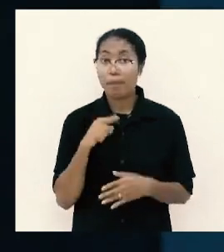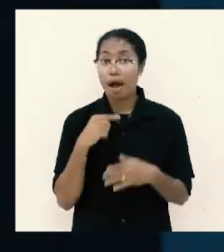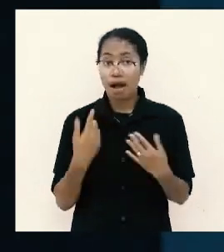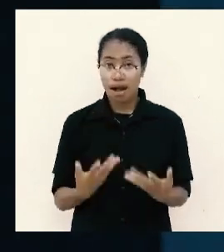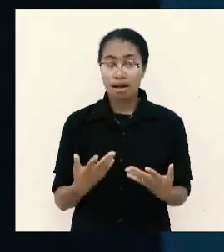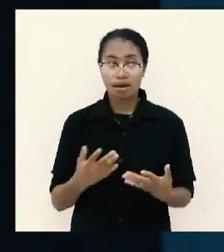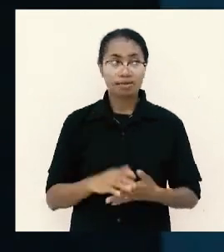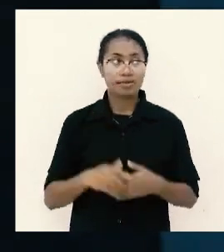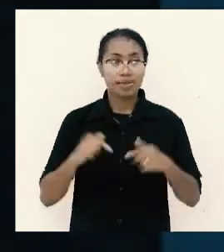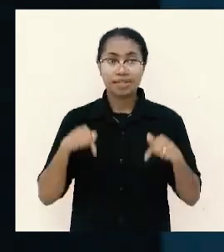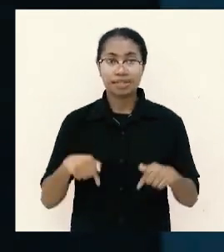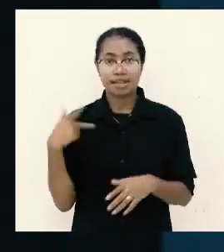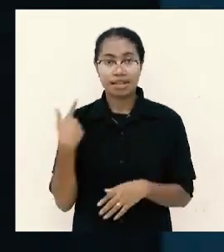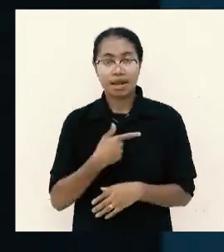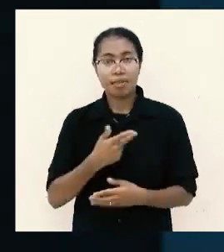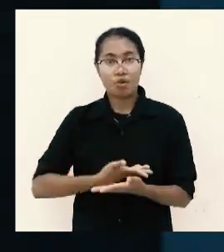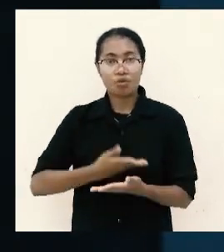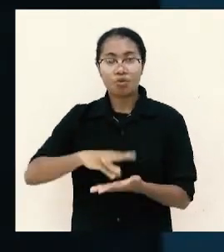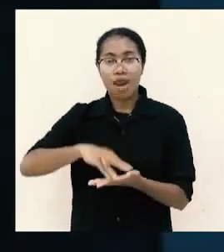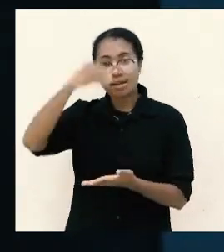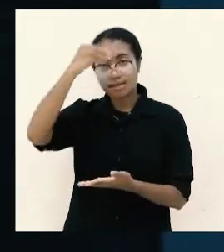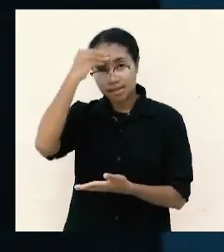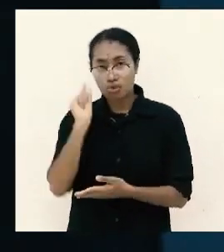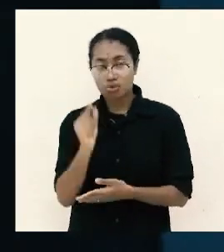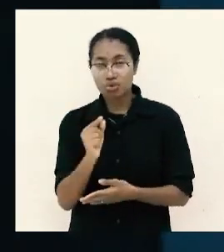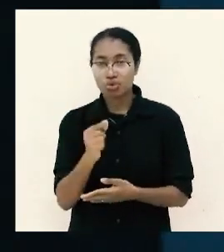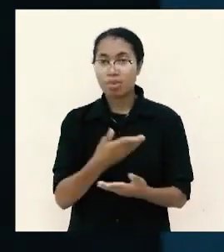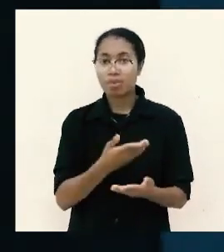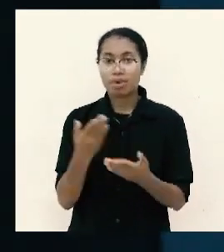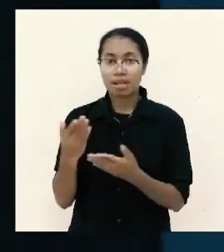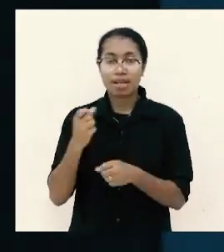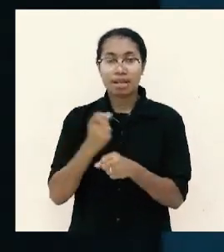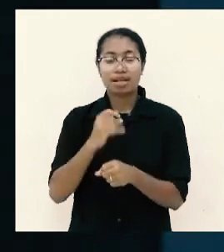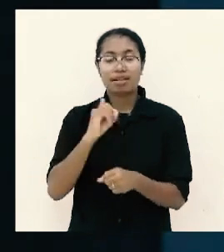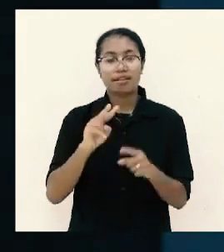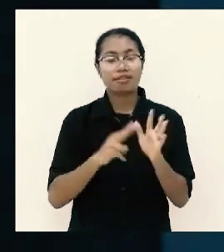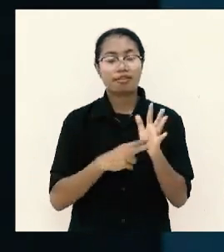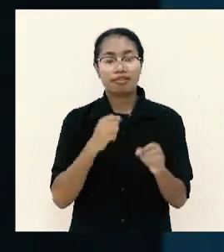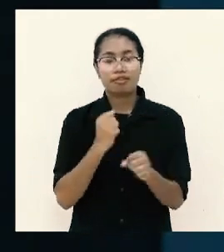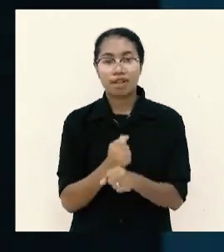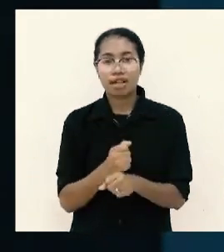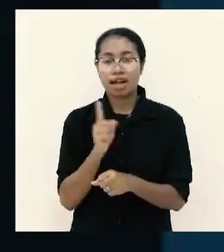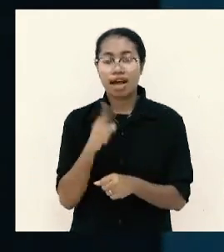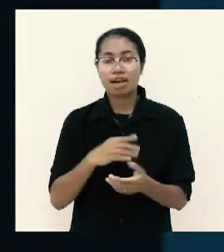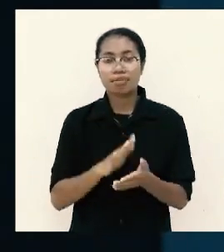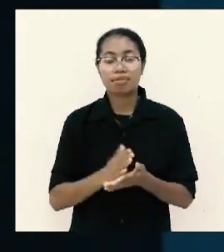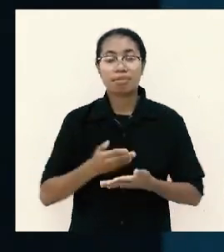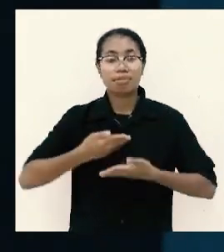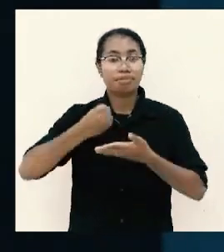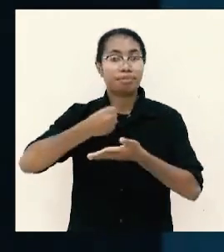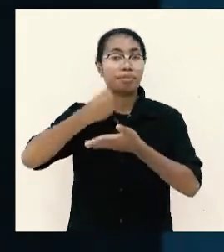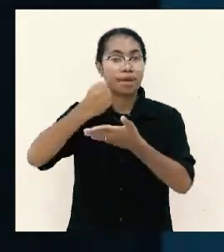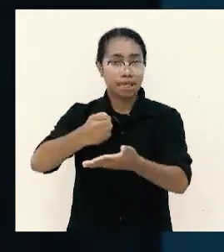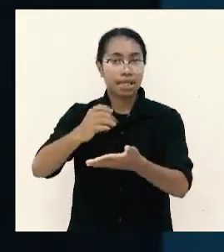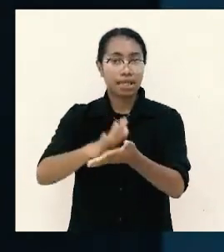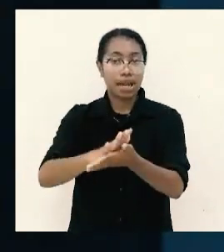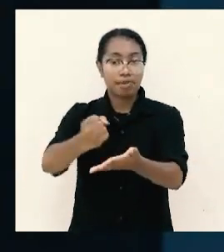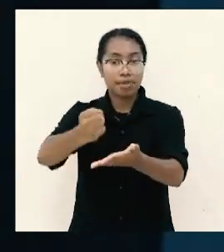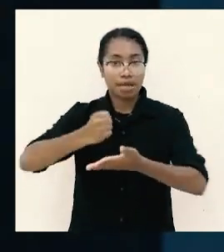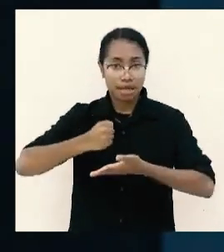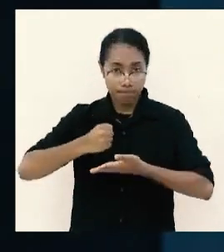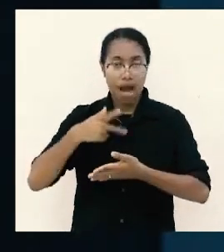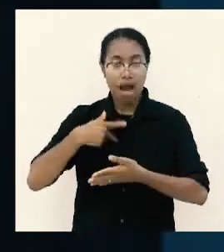disini kita belajar memberi giving and receiving memberi dan menerima waktu memberi